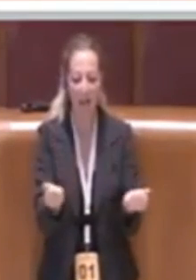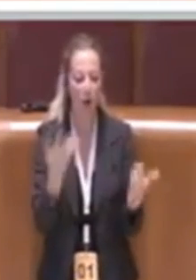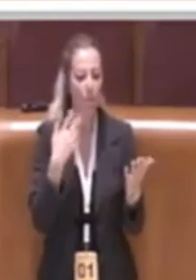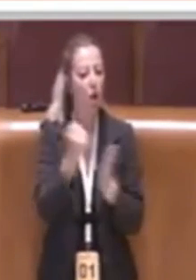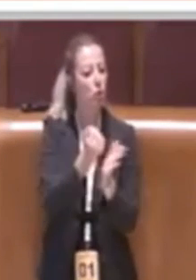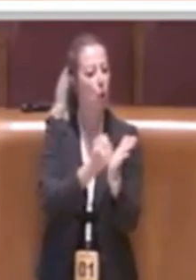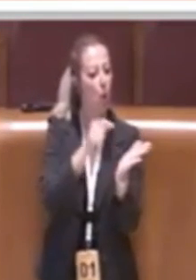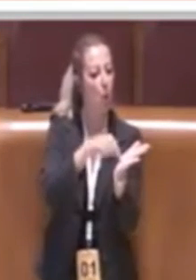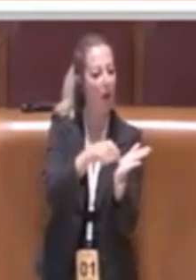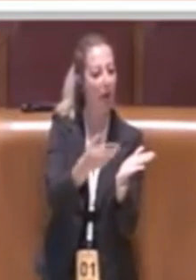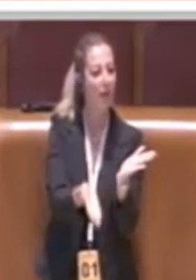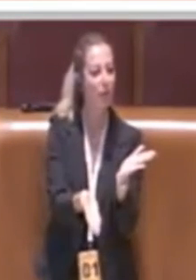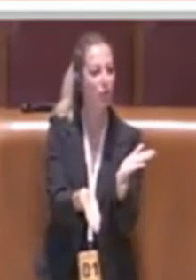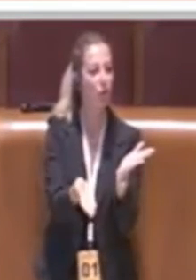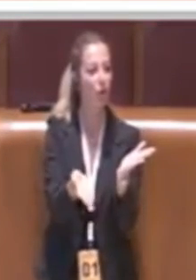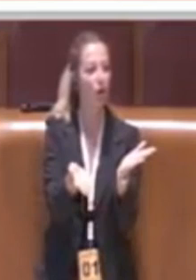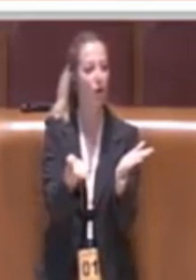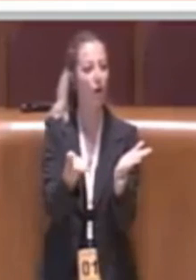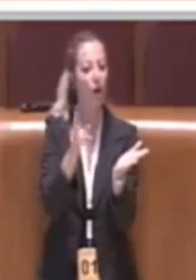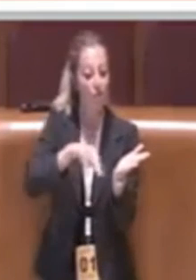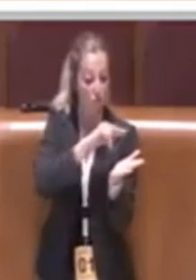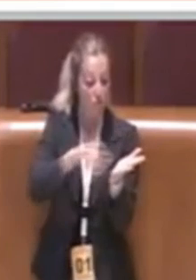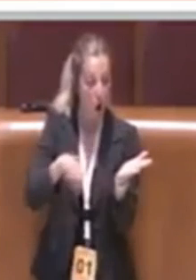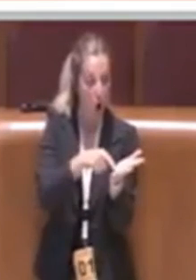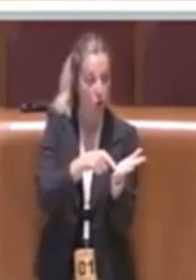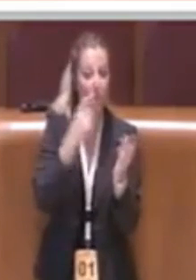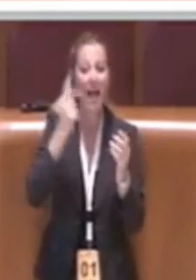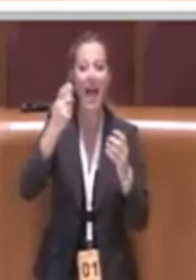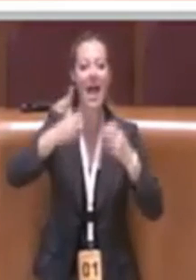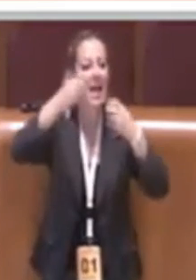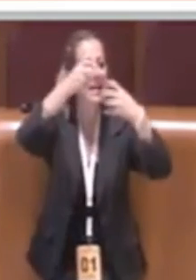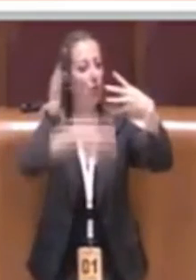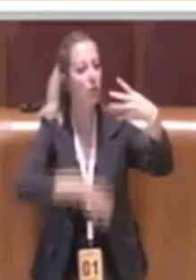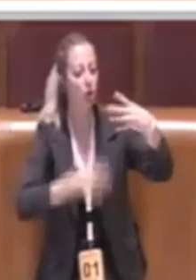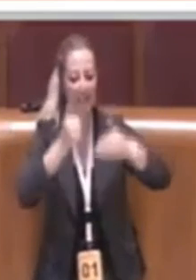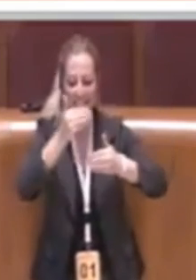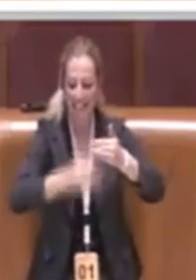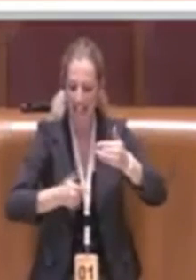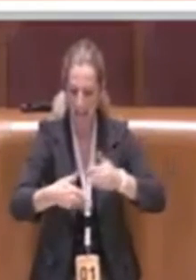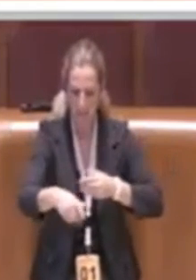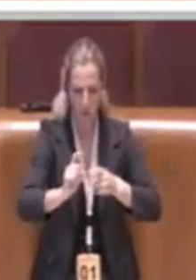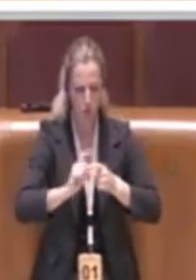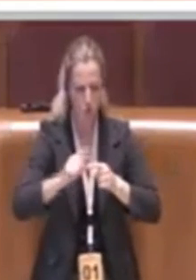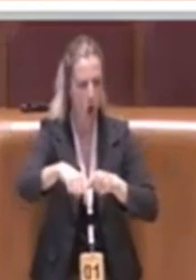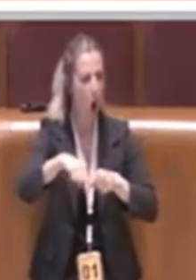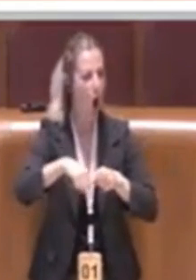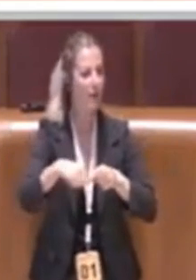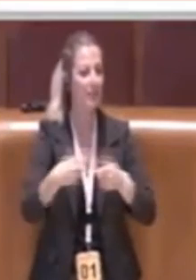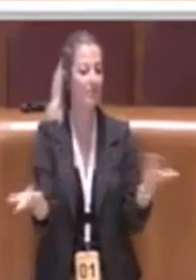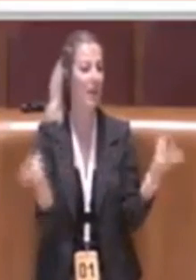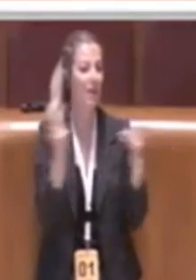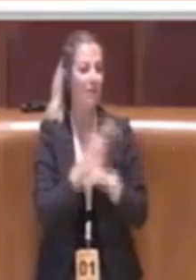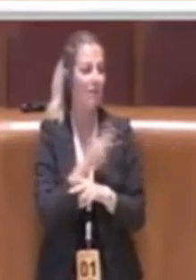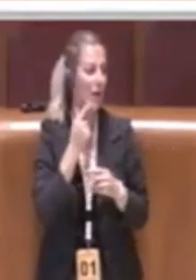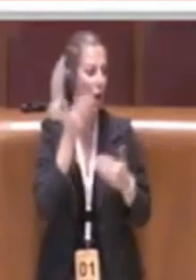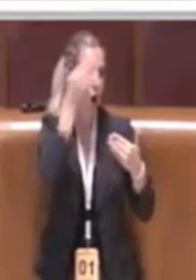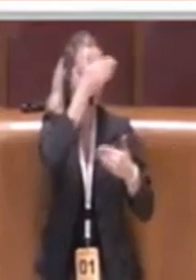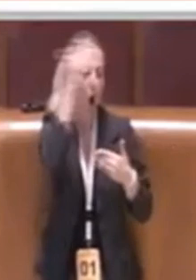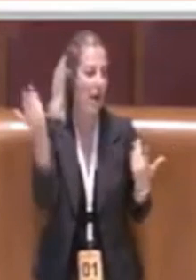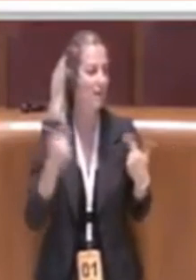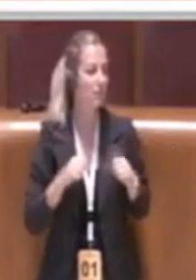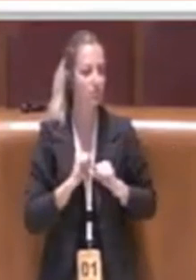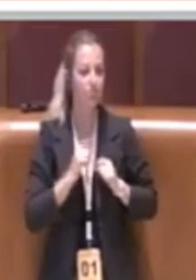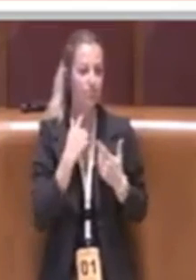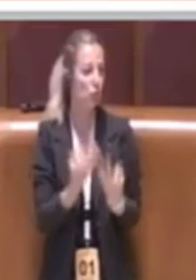le graduatorie che scadono tra qualche giorno oggettivamente non credo che sia la